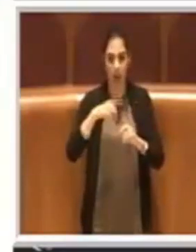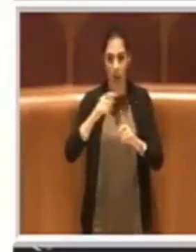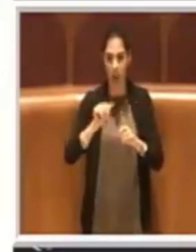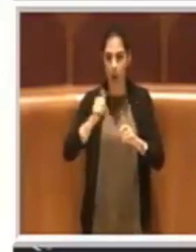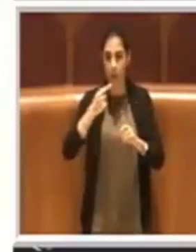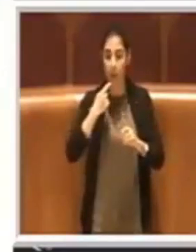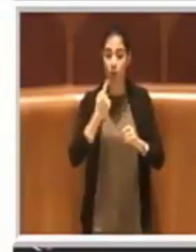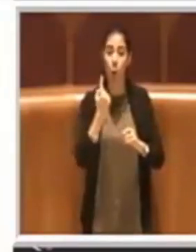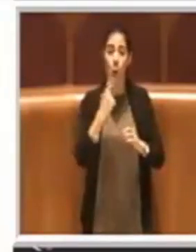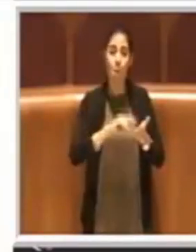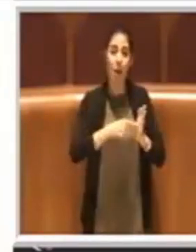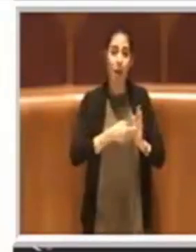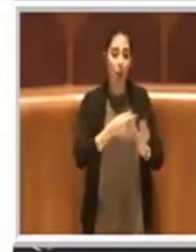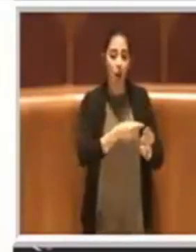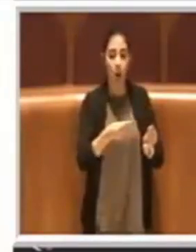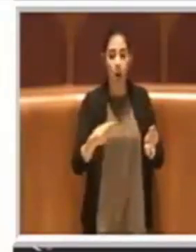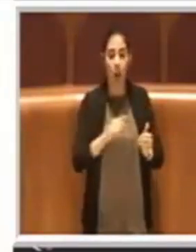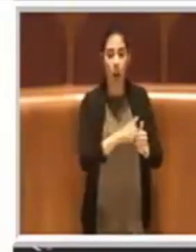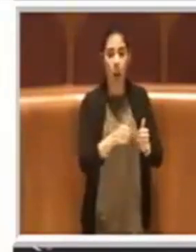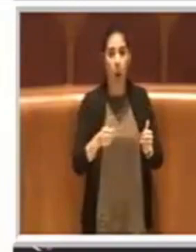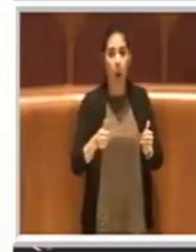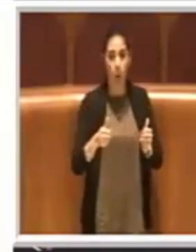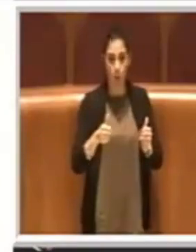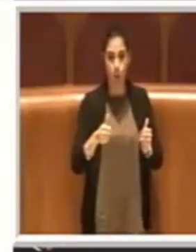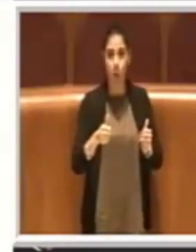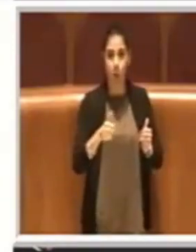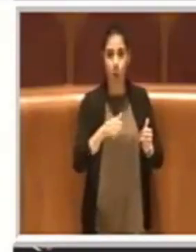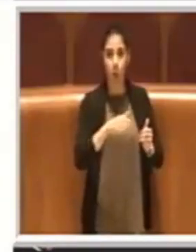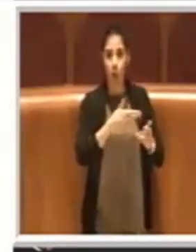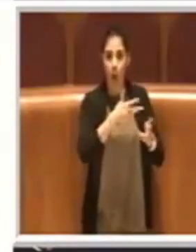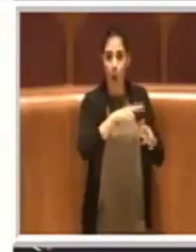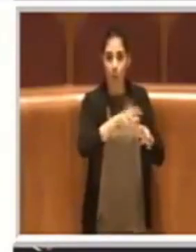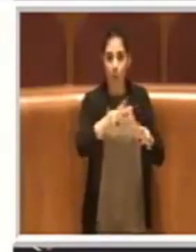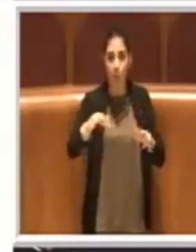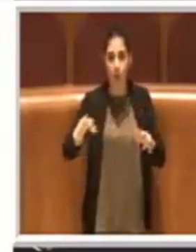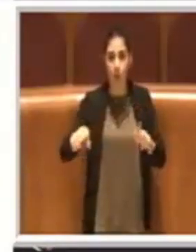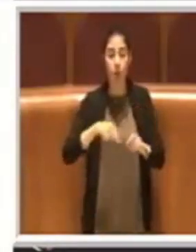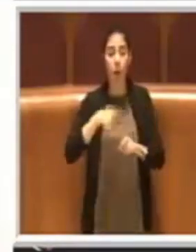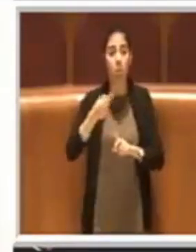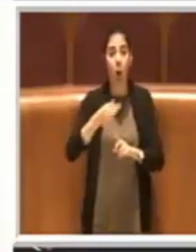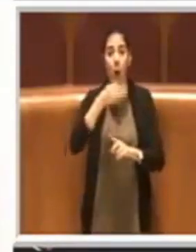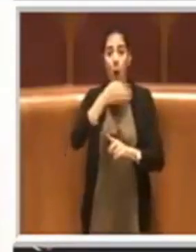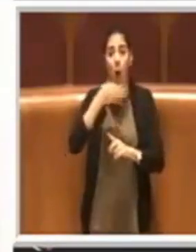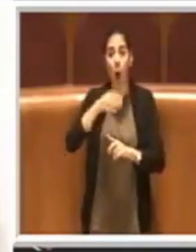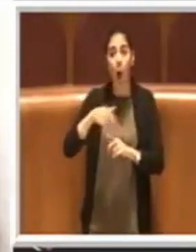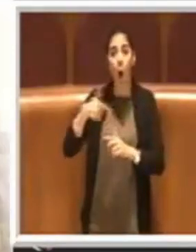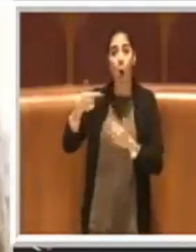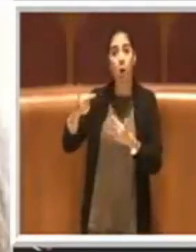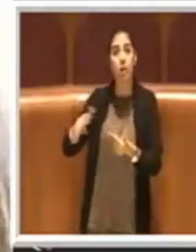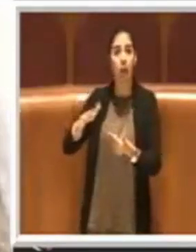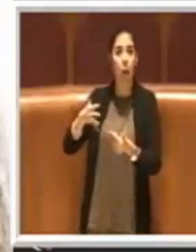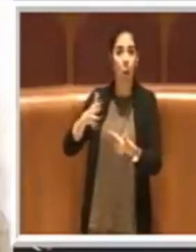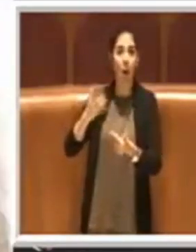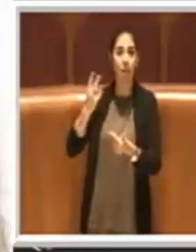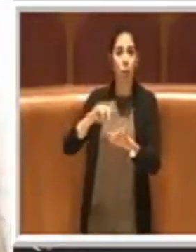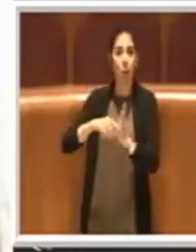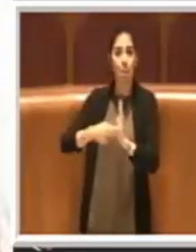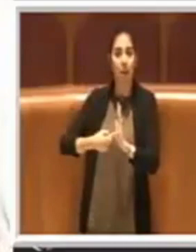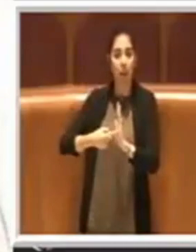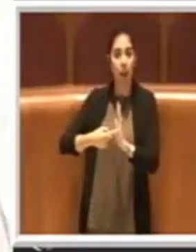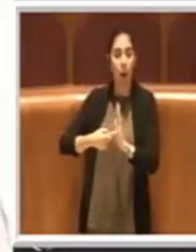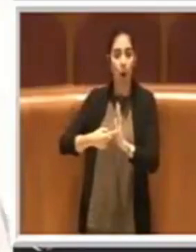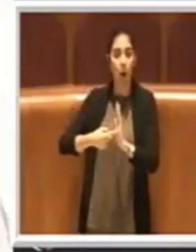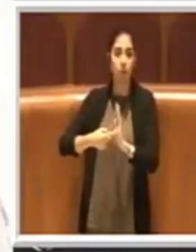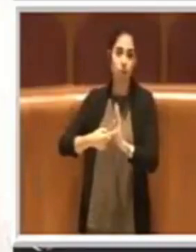municipio e poi distribuisce al municipio di Ostia, onestamente quasi due milioni, io non credo che sia una cosa